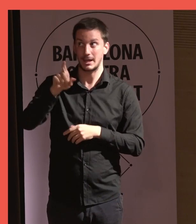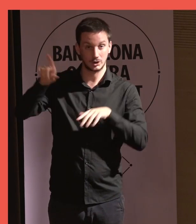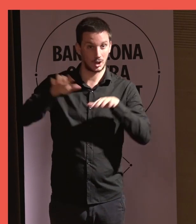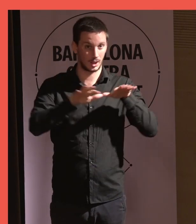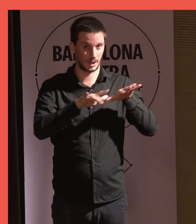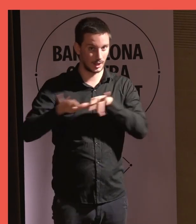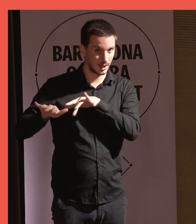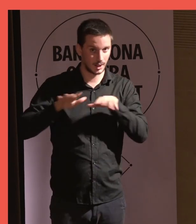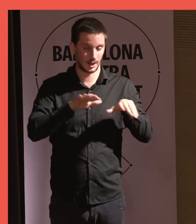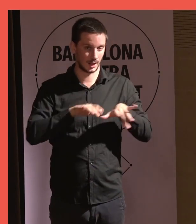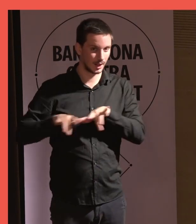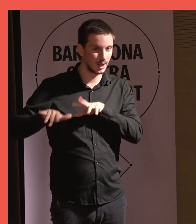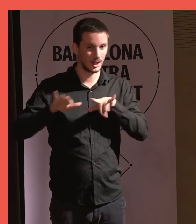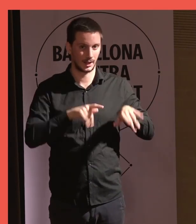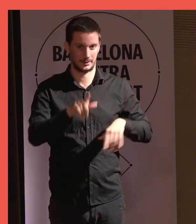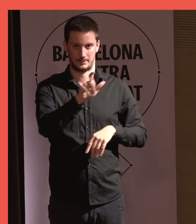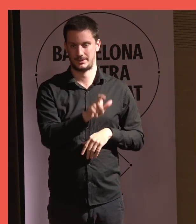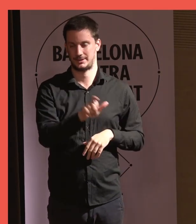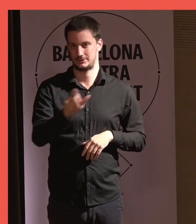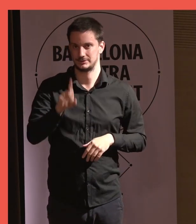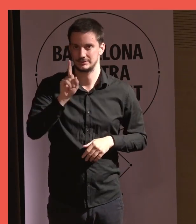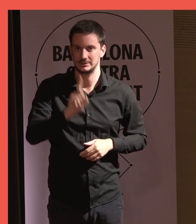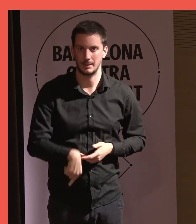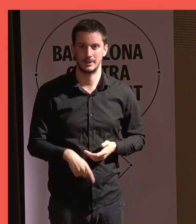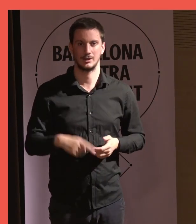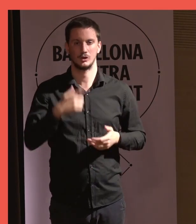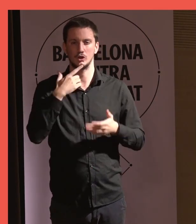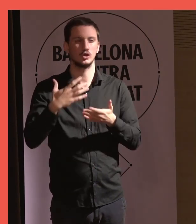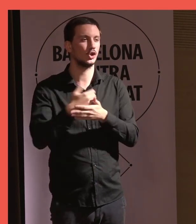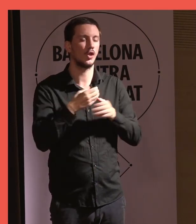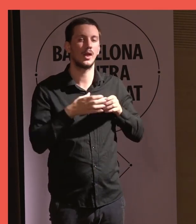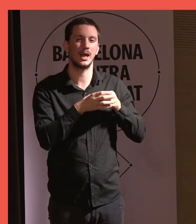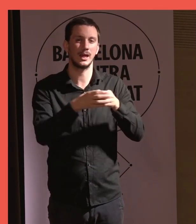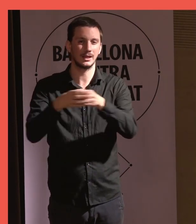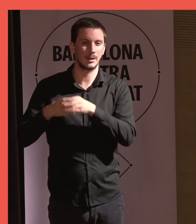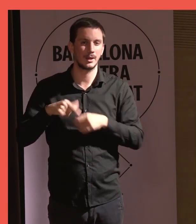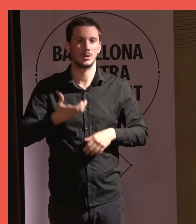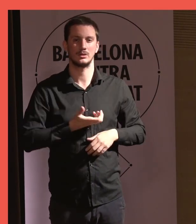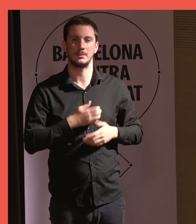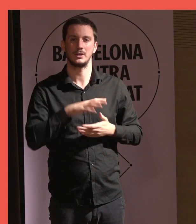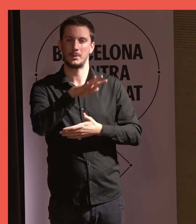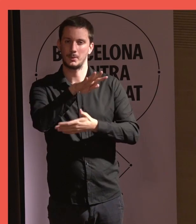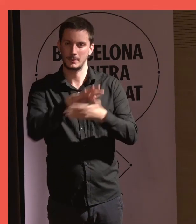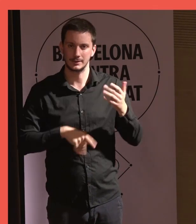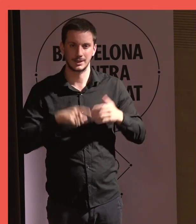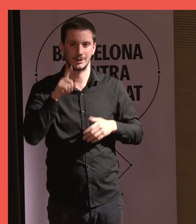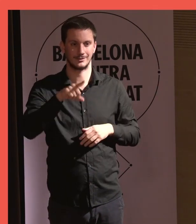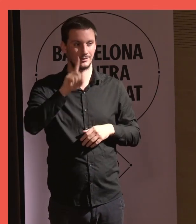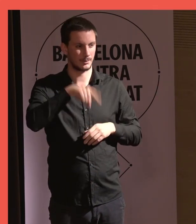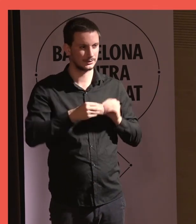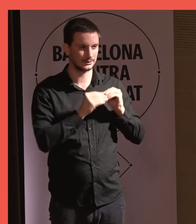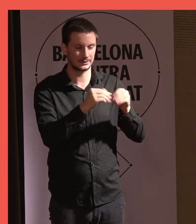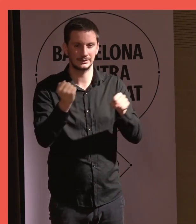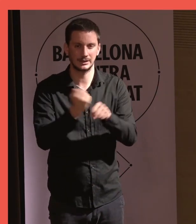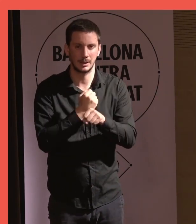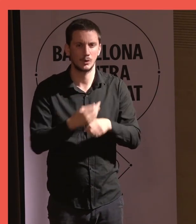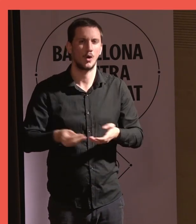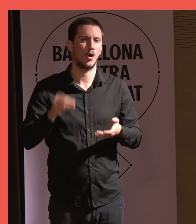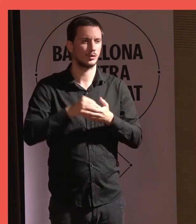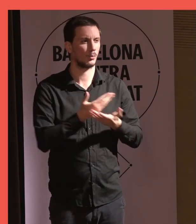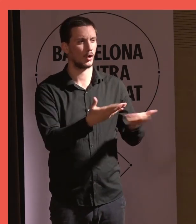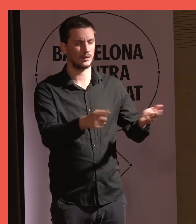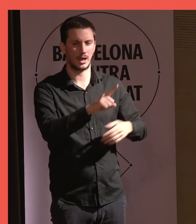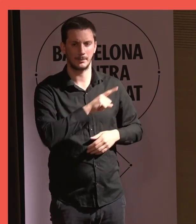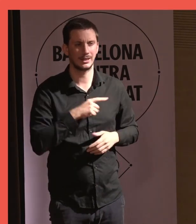persones que han anat escrivint. Evidentment, tot l'equip de l'Ajuntament de Barcelona que està al darrere de tot plegat i que ha tornat a